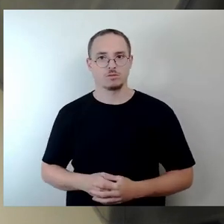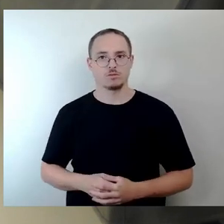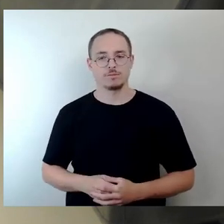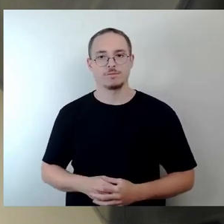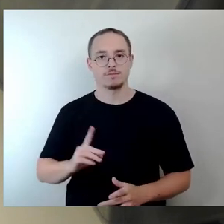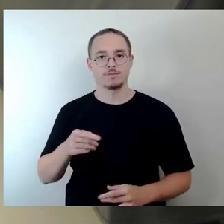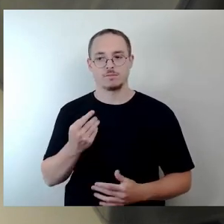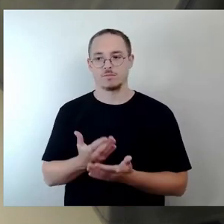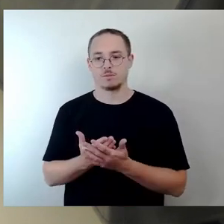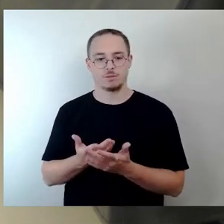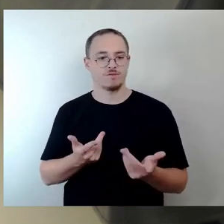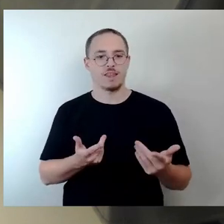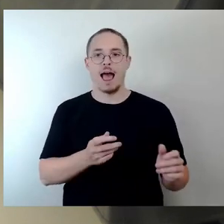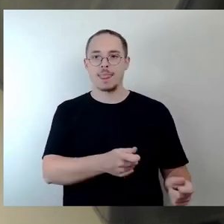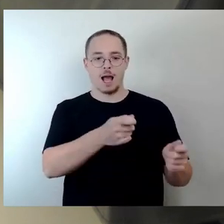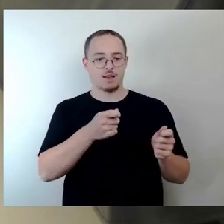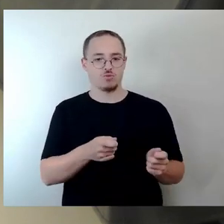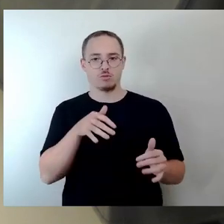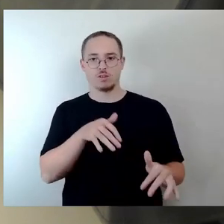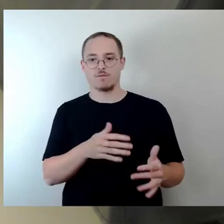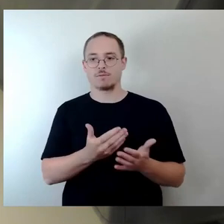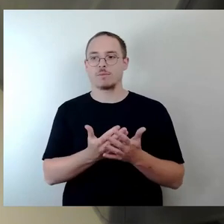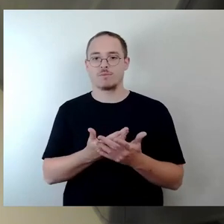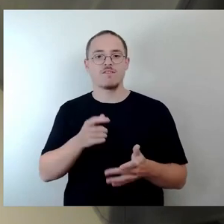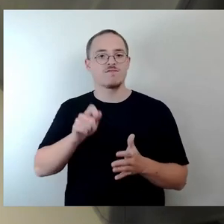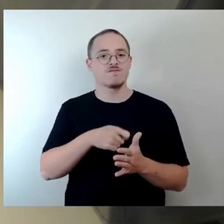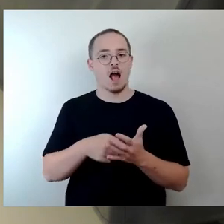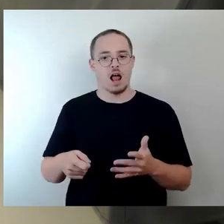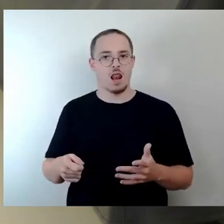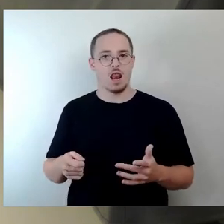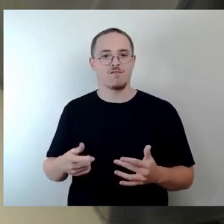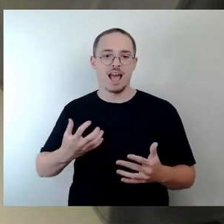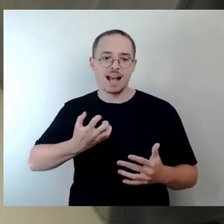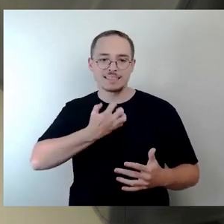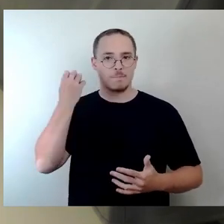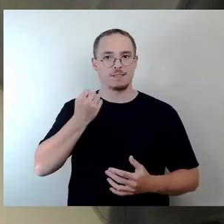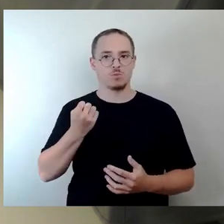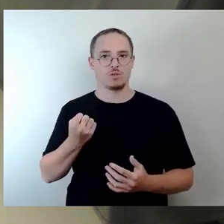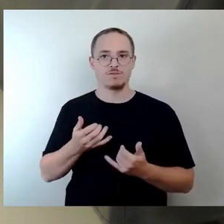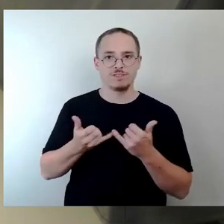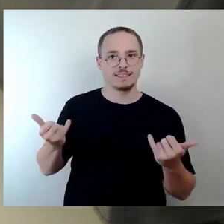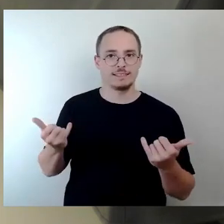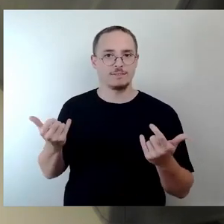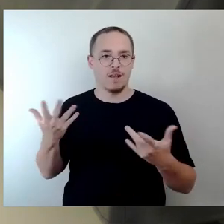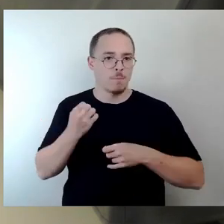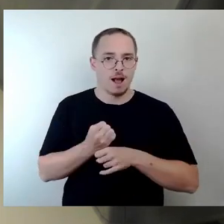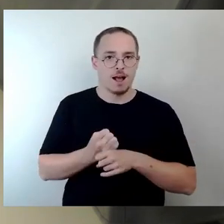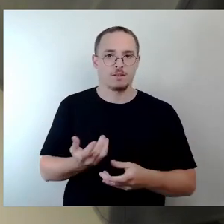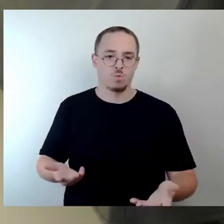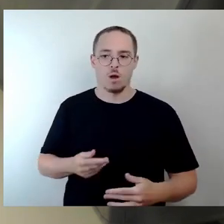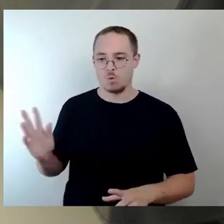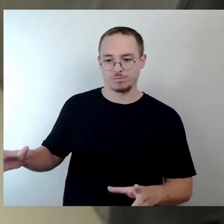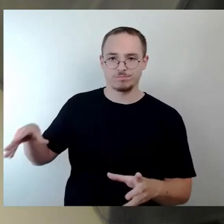Extremismusbekämpfung bei Wahlen des Sächsischen Innenministeriums. Die wird dort entsprechend einbezogen. Dazu haben wir eine